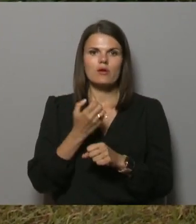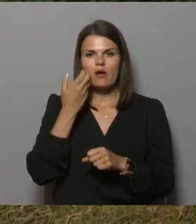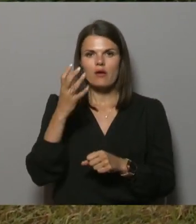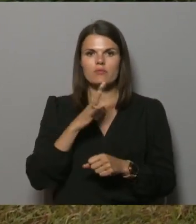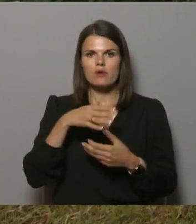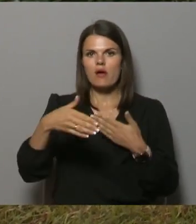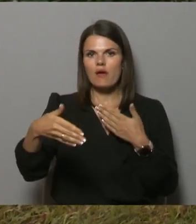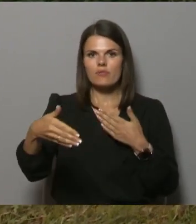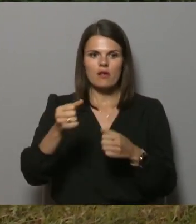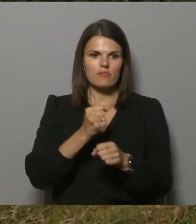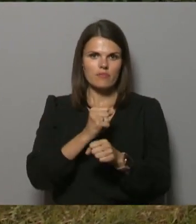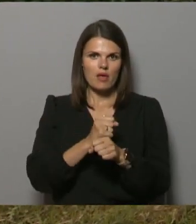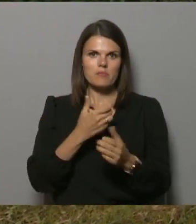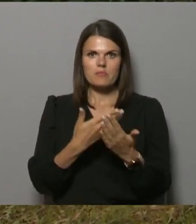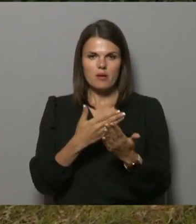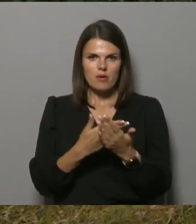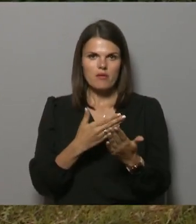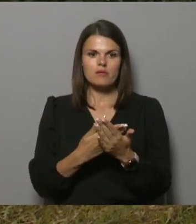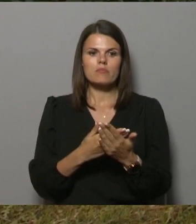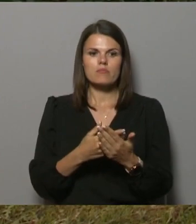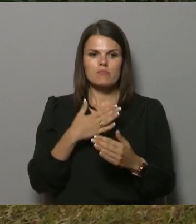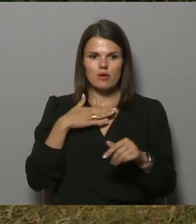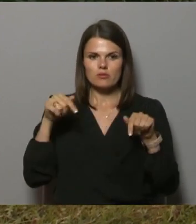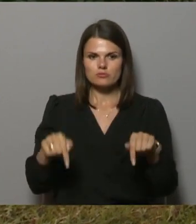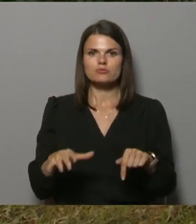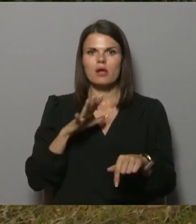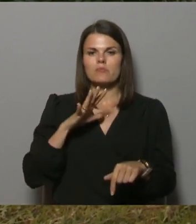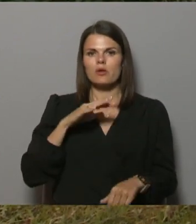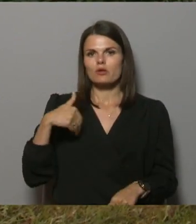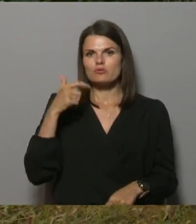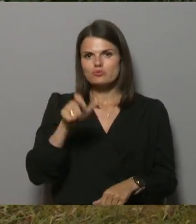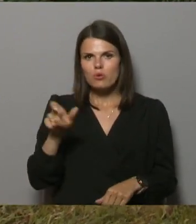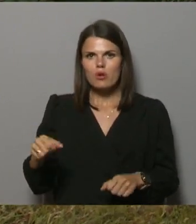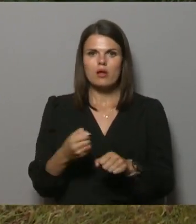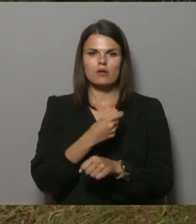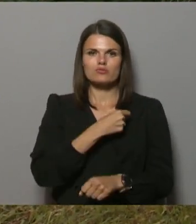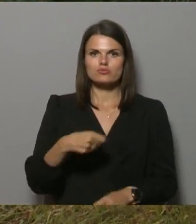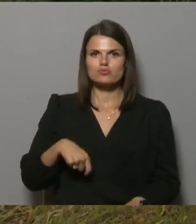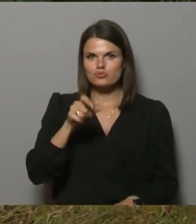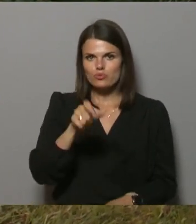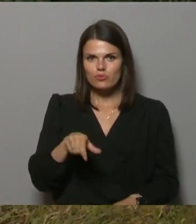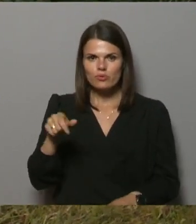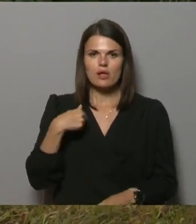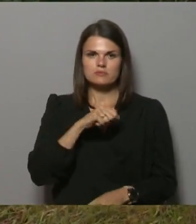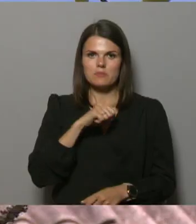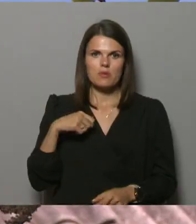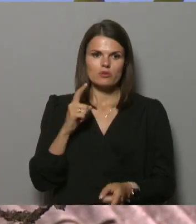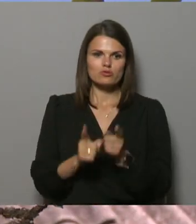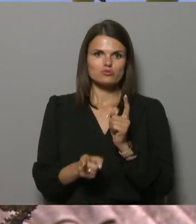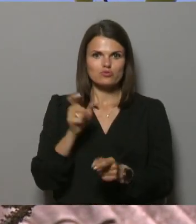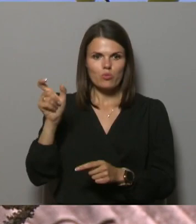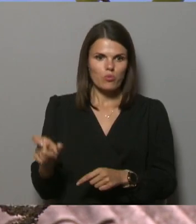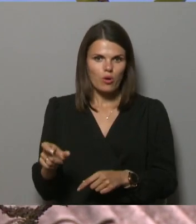kad bija attālinātais darbs piemēram, tad man šeit bija gan skolēni, gan students, gan es pat esmu skolētāji un vīrs.